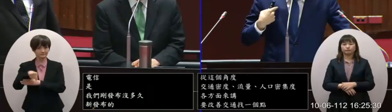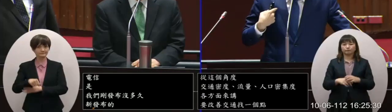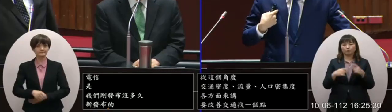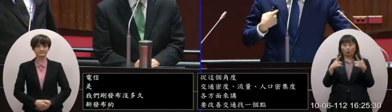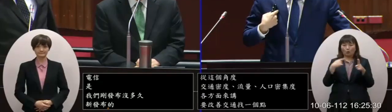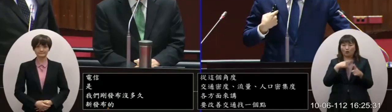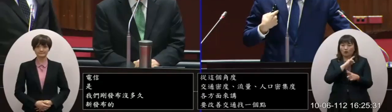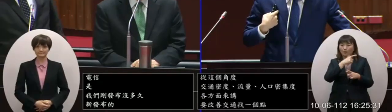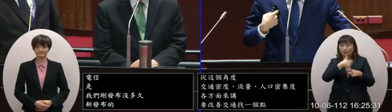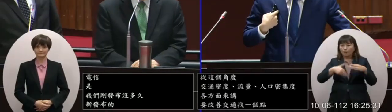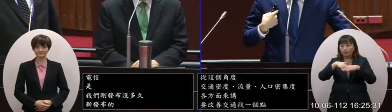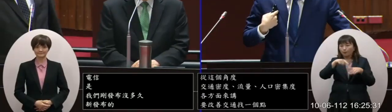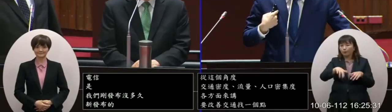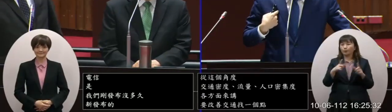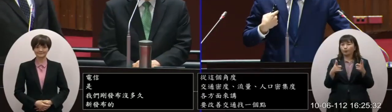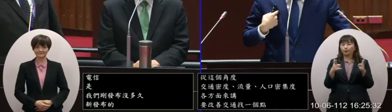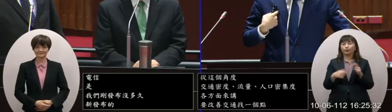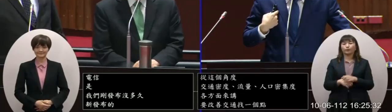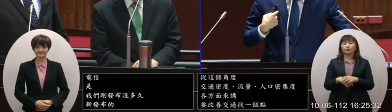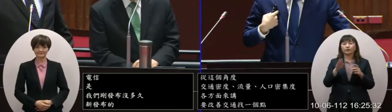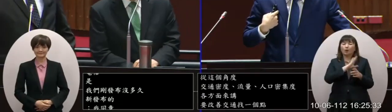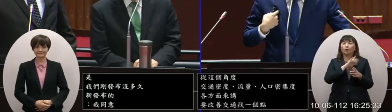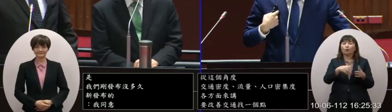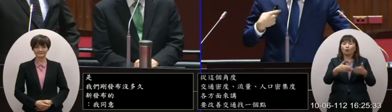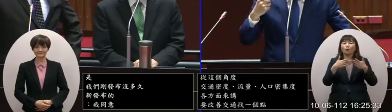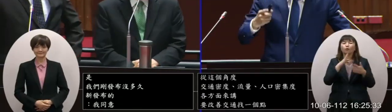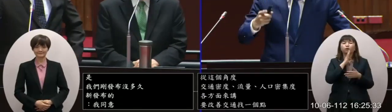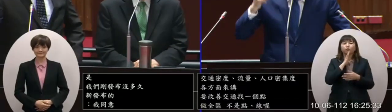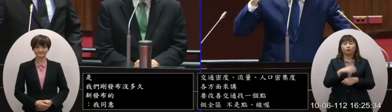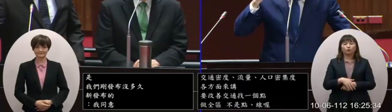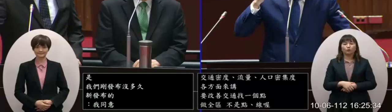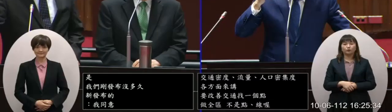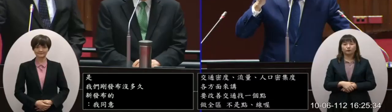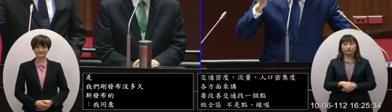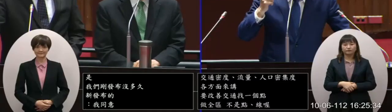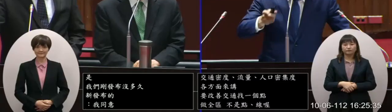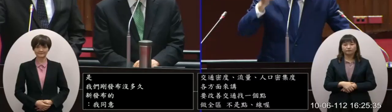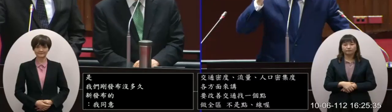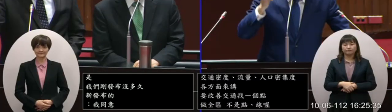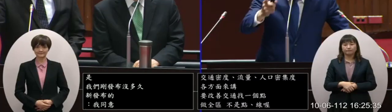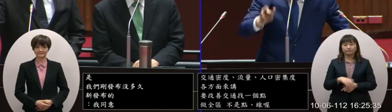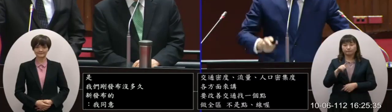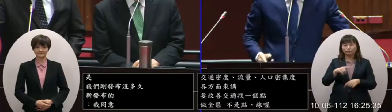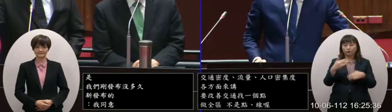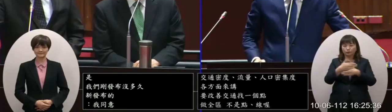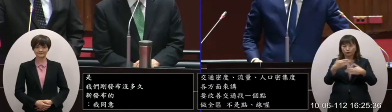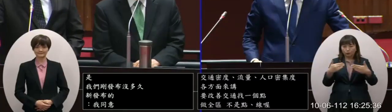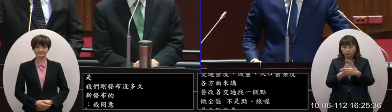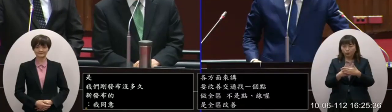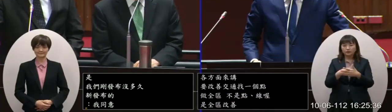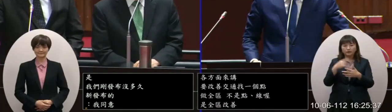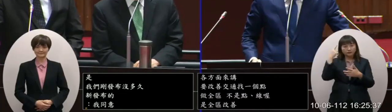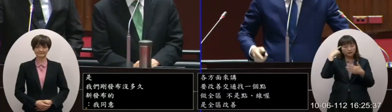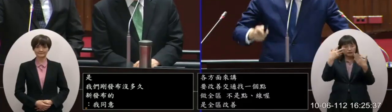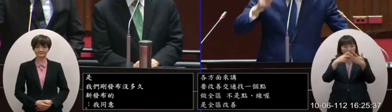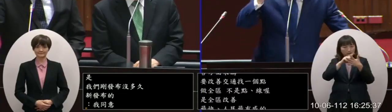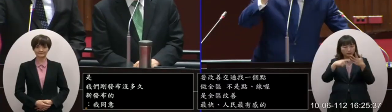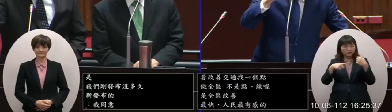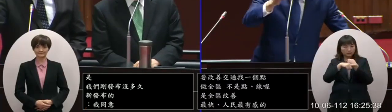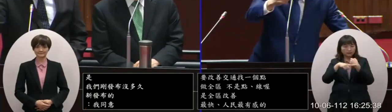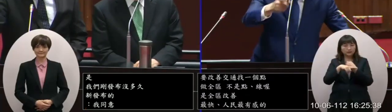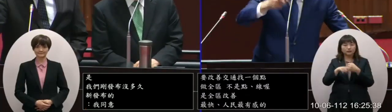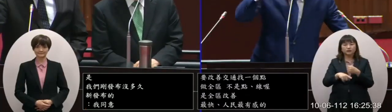因為我選區是板橋喔當然選區板橋很重要啦但重點是這個從交通的邏輯哲學來講